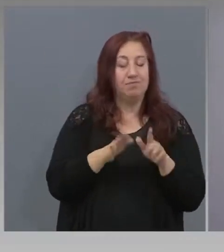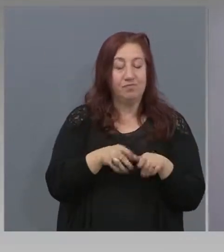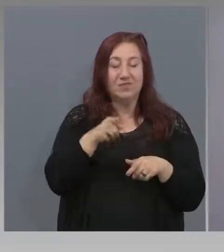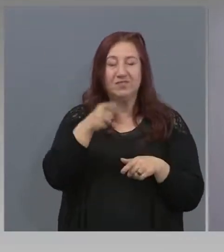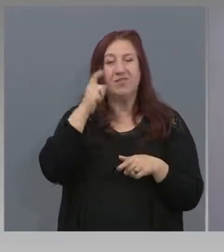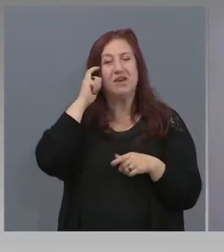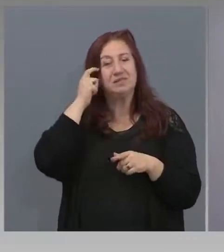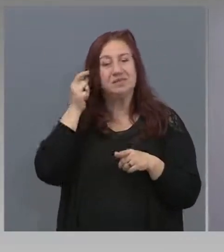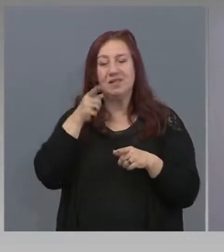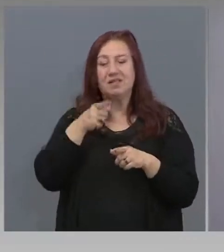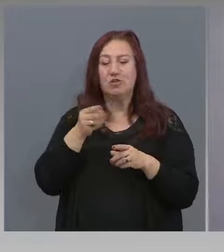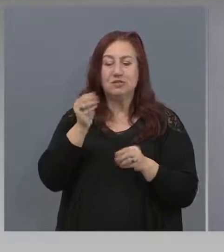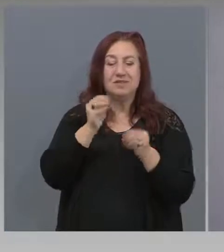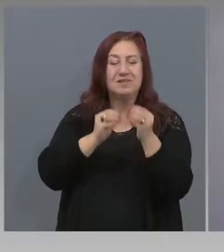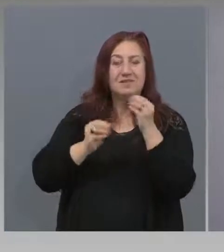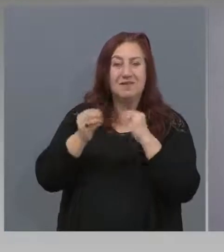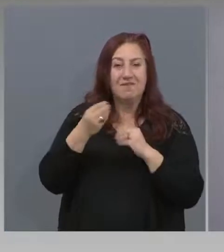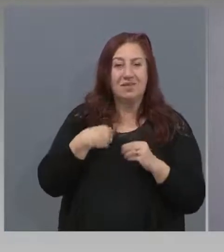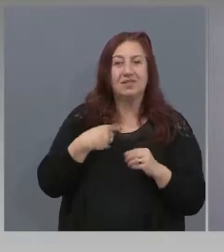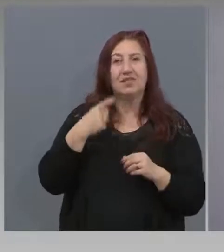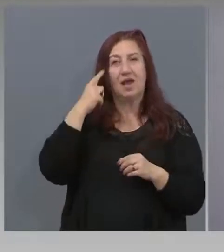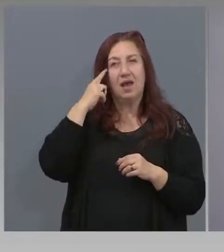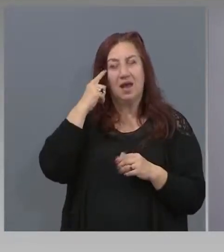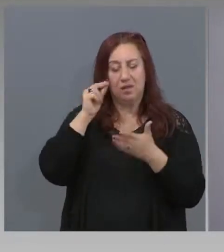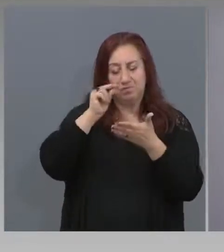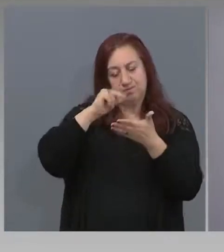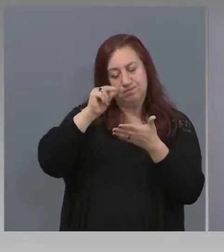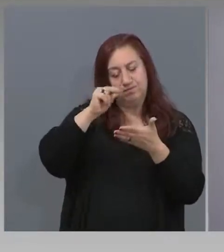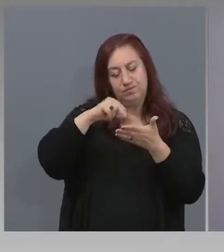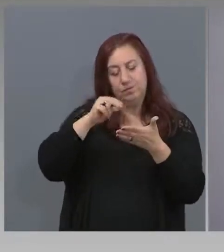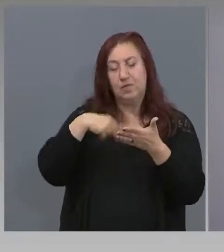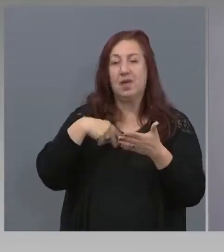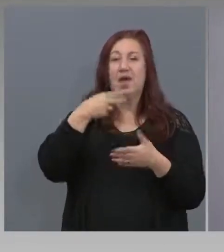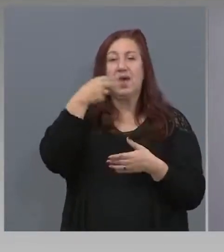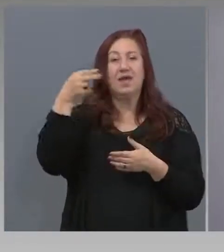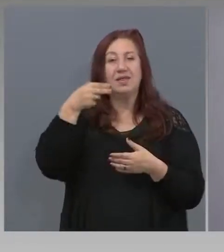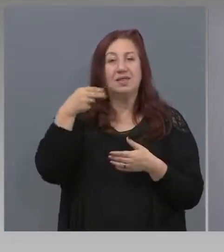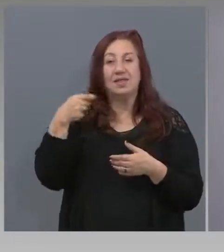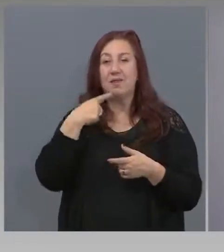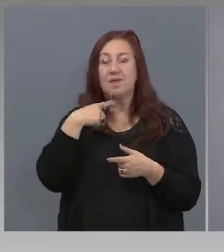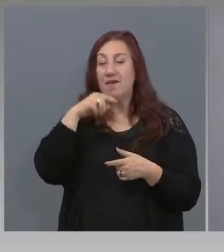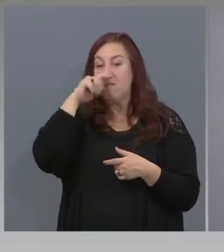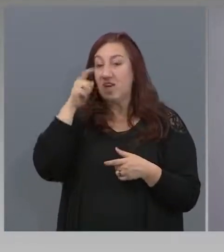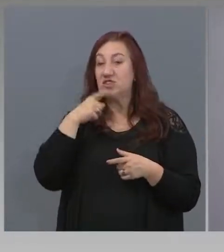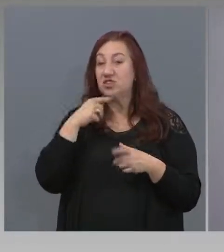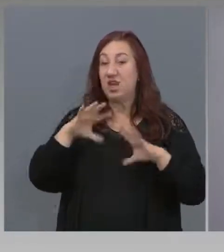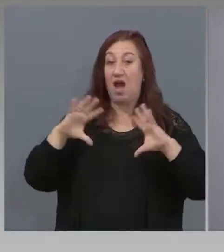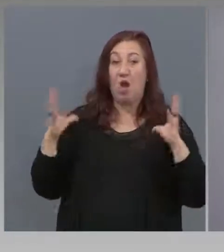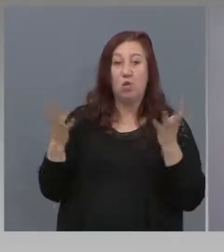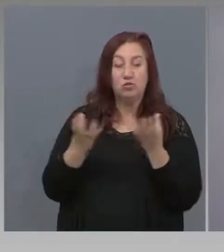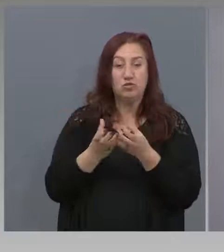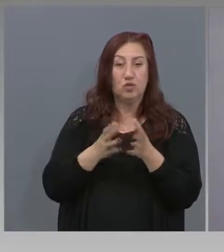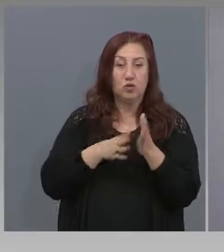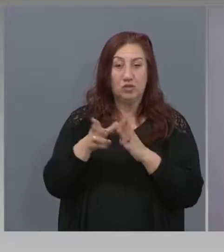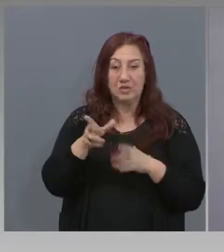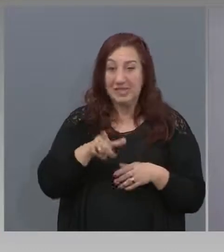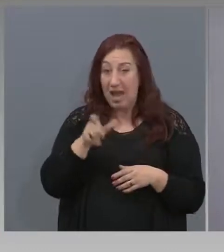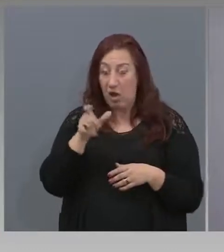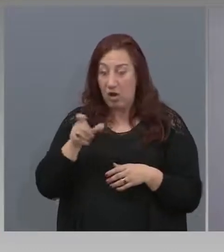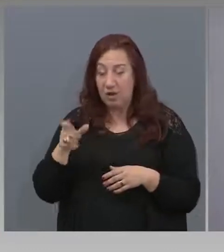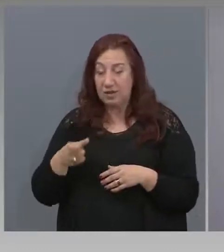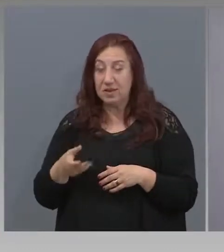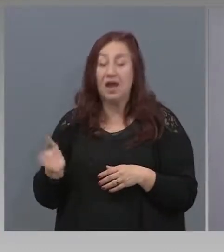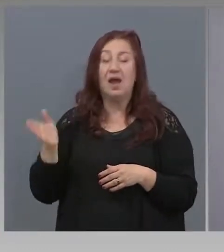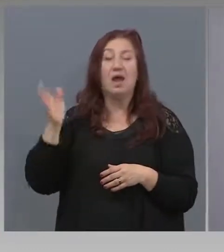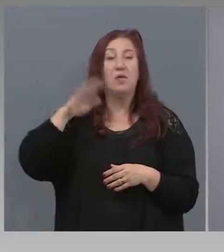коалиционни съвети е да се набелязват темите, които вълнуват обществото и се поставят, след което на чисто експертно ниво да